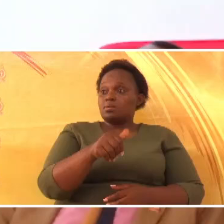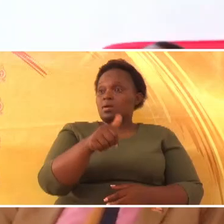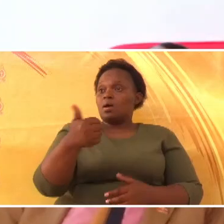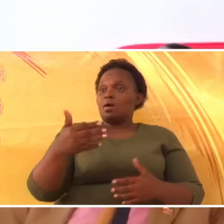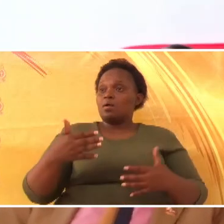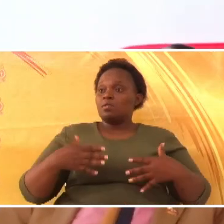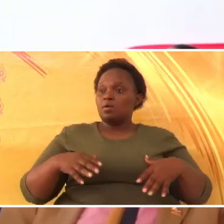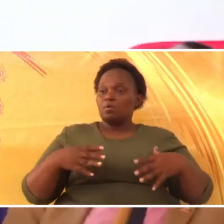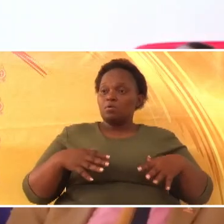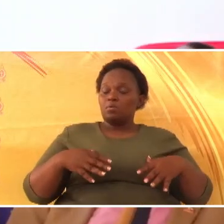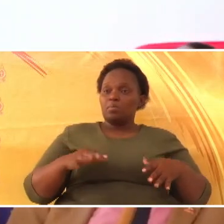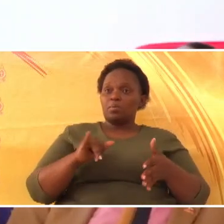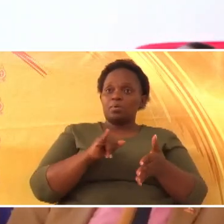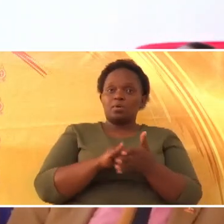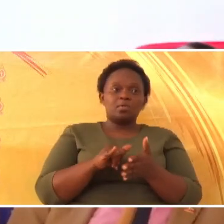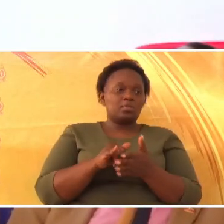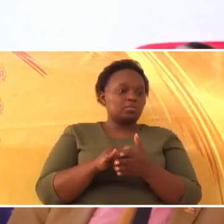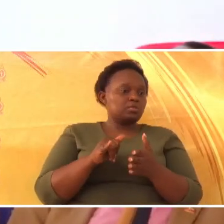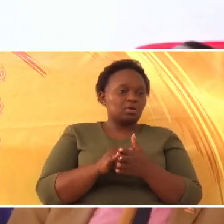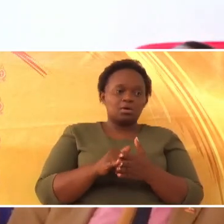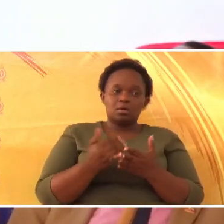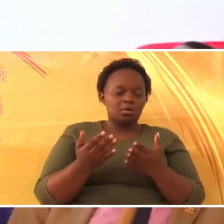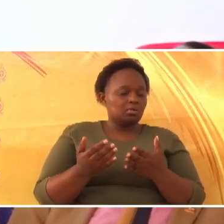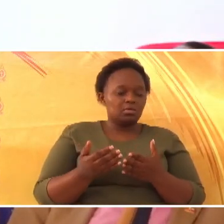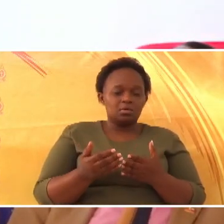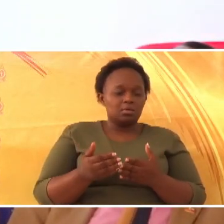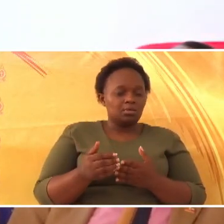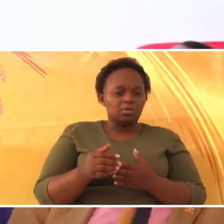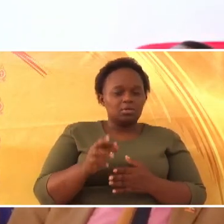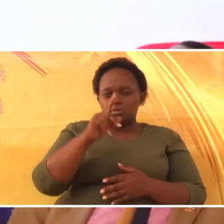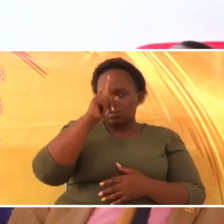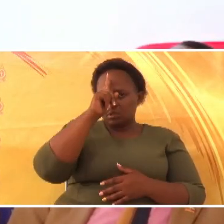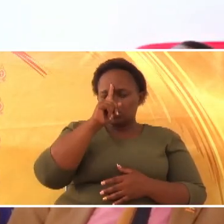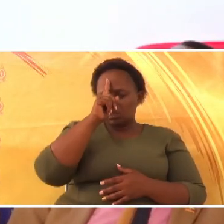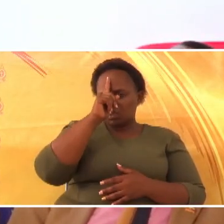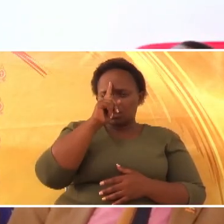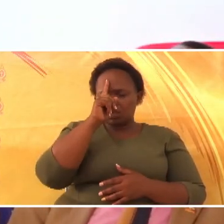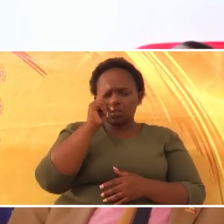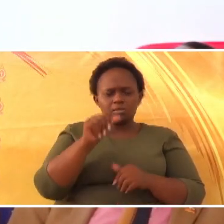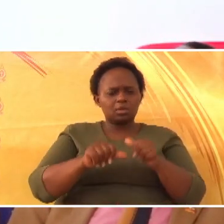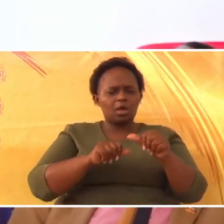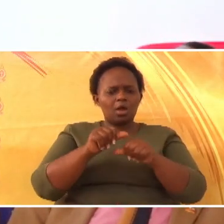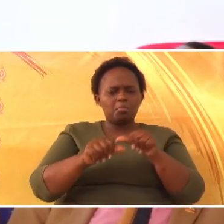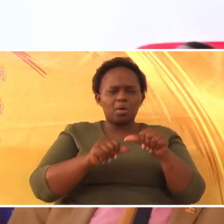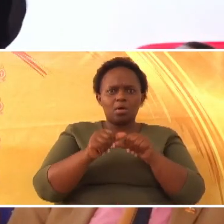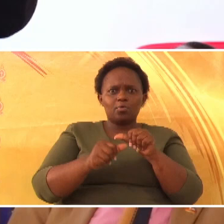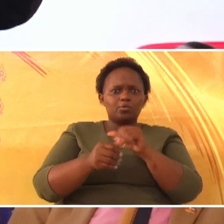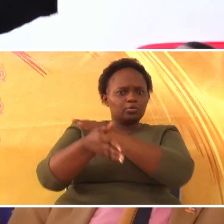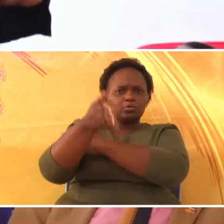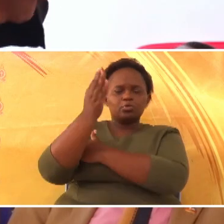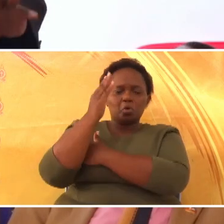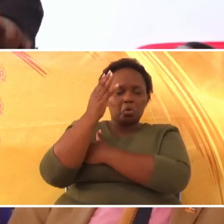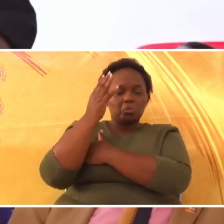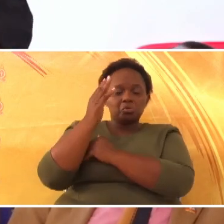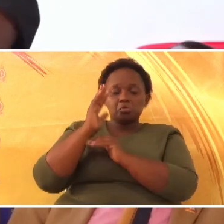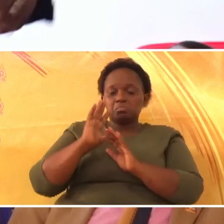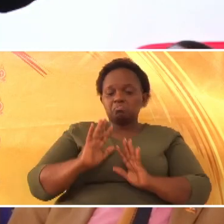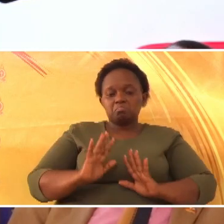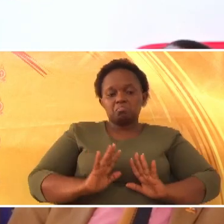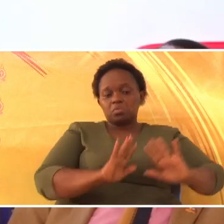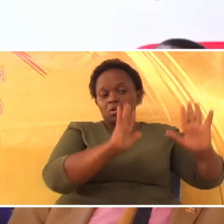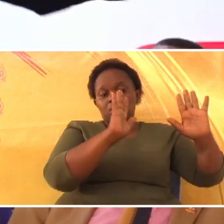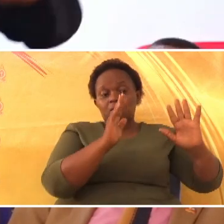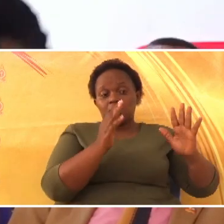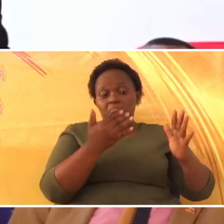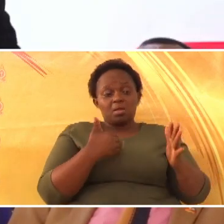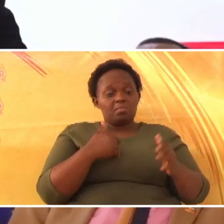kuchukua neno labwana, kabisa vizuri, tumeachwa. So that money, I don't need